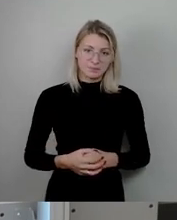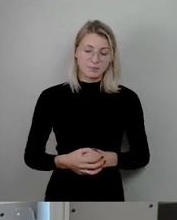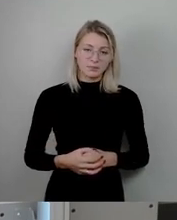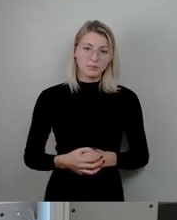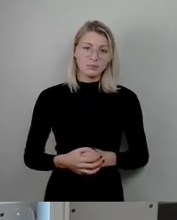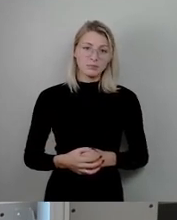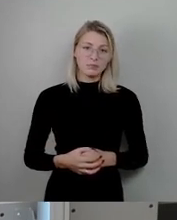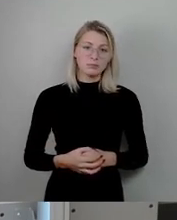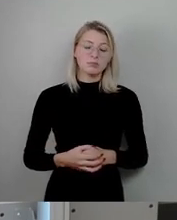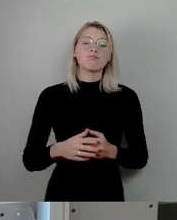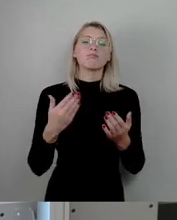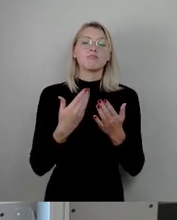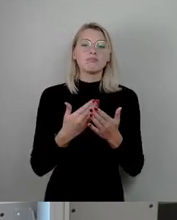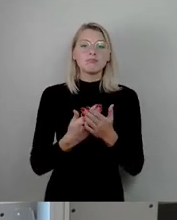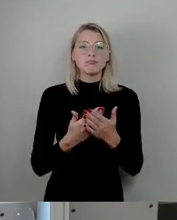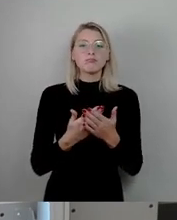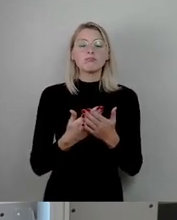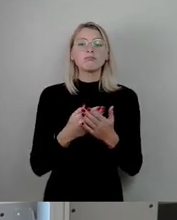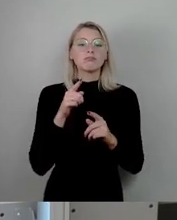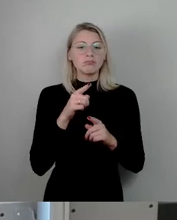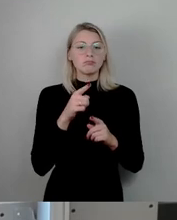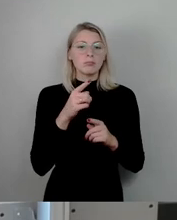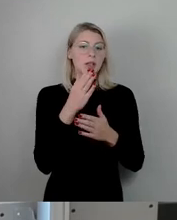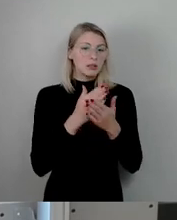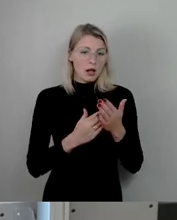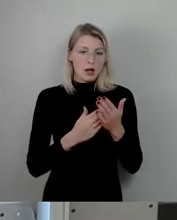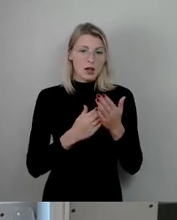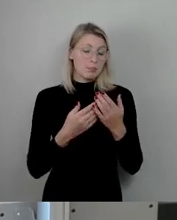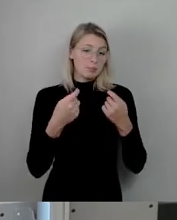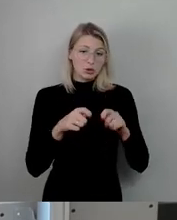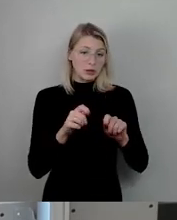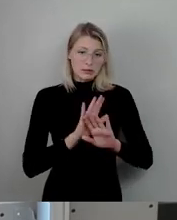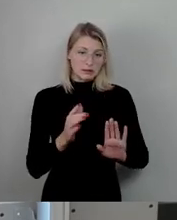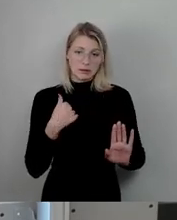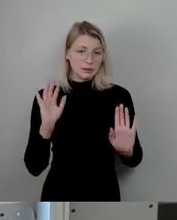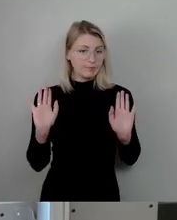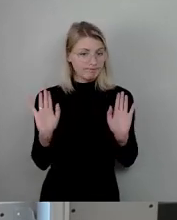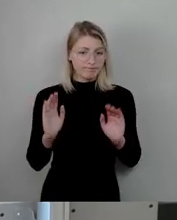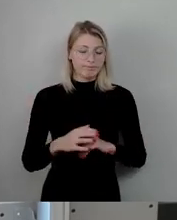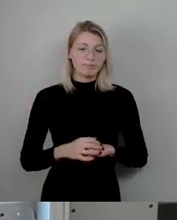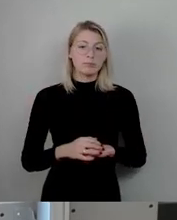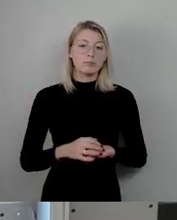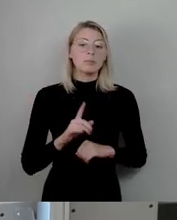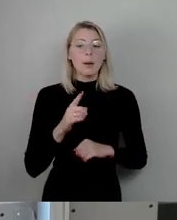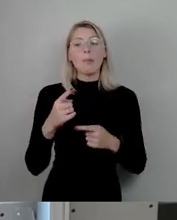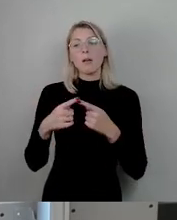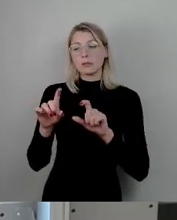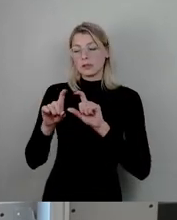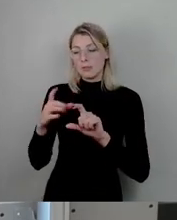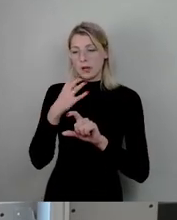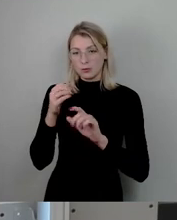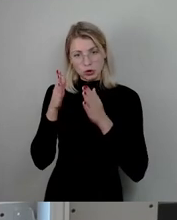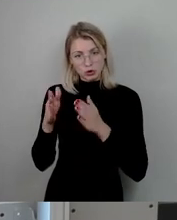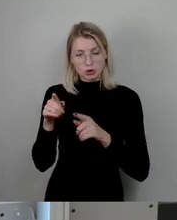Deswegen werden wir am Ende auch diesen Teilen nicht mitbeschließen. Ich möchte aber auf etwas anderes eingehen. Ich habe im Vorfeld